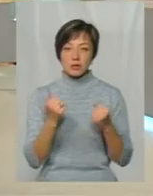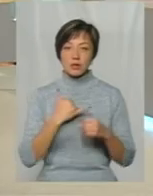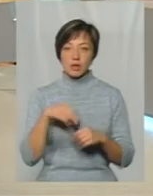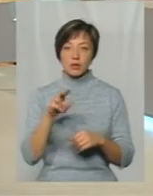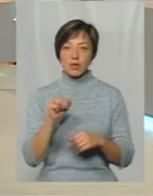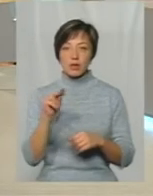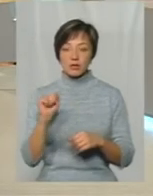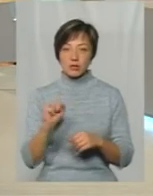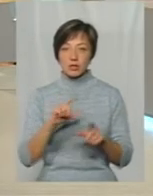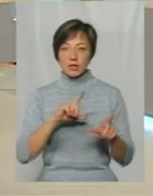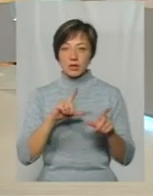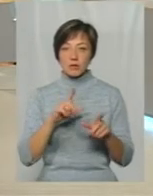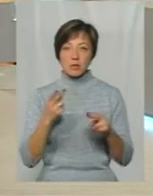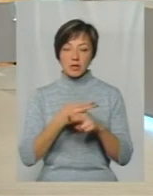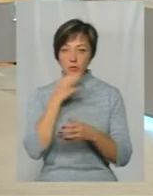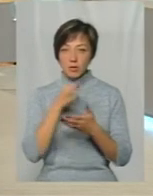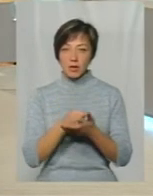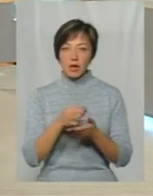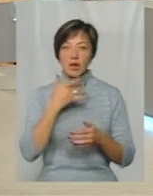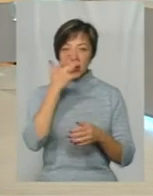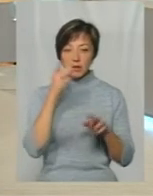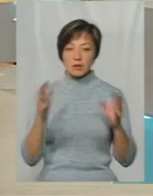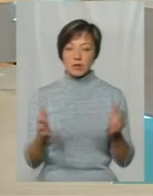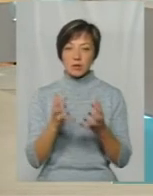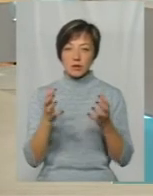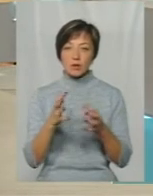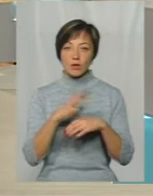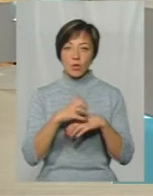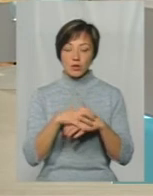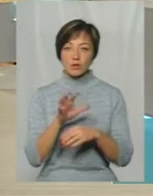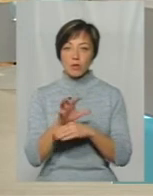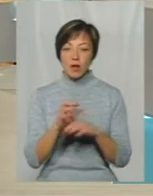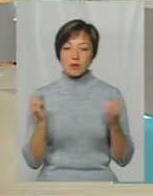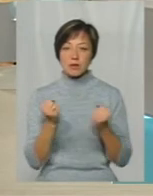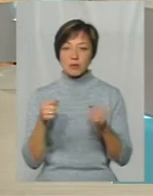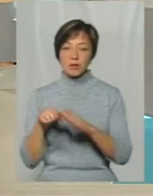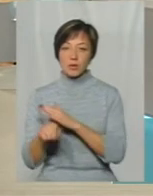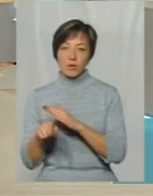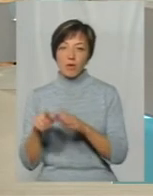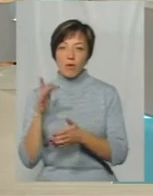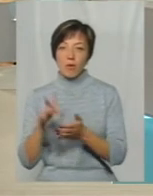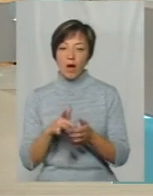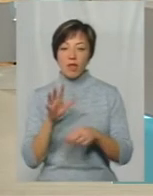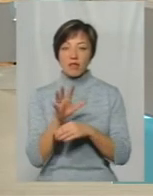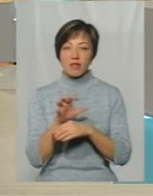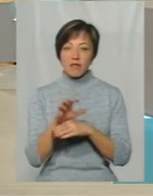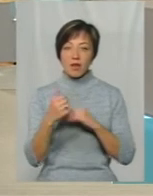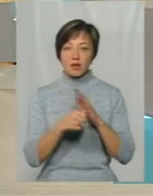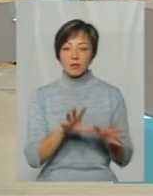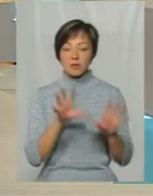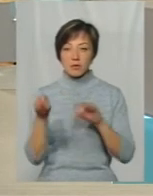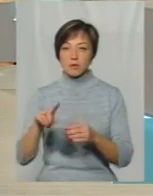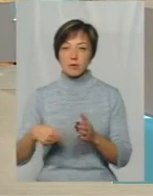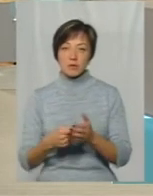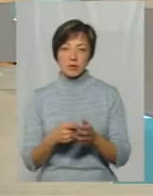дачники є безвідповідальники Все літо тримають котиків собачок А на зиму ці бідні тварини починають пересуватися в місто Хто